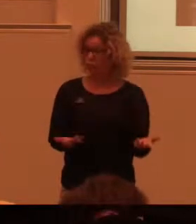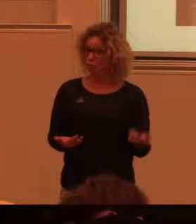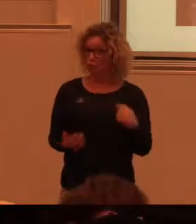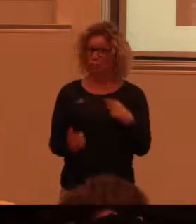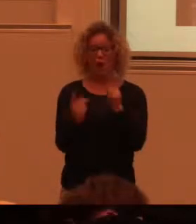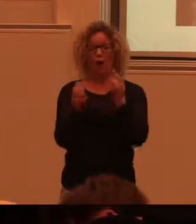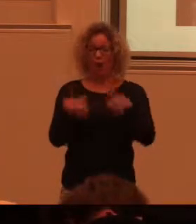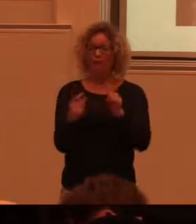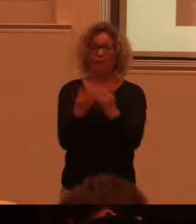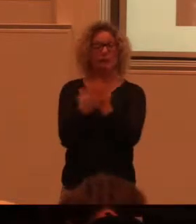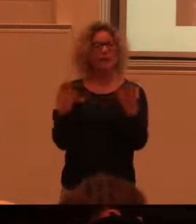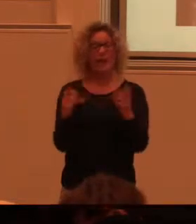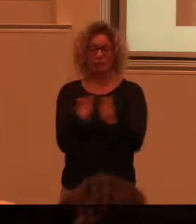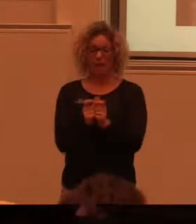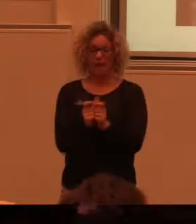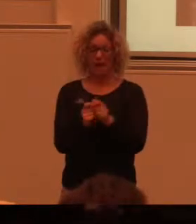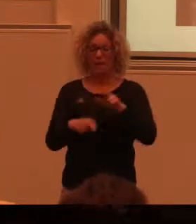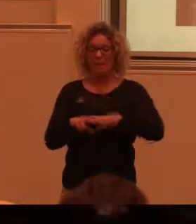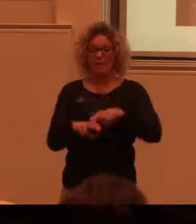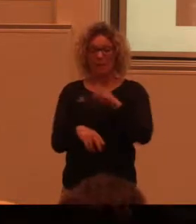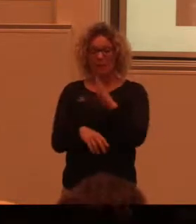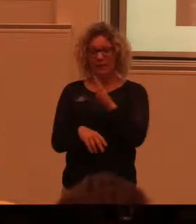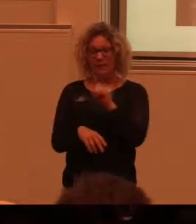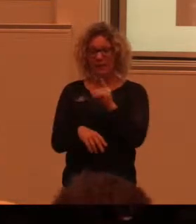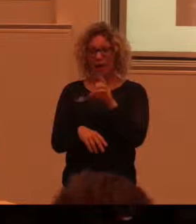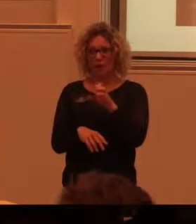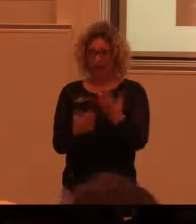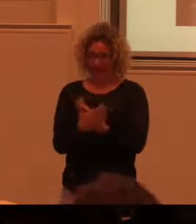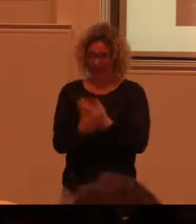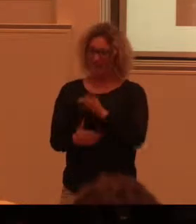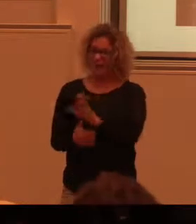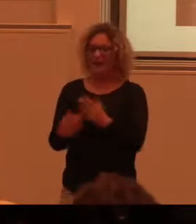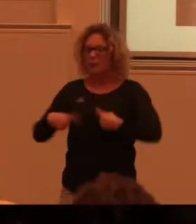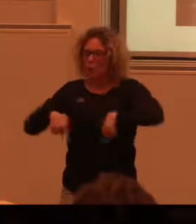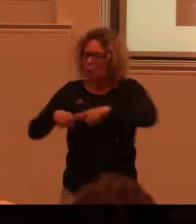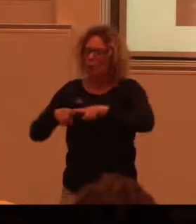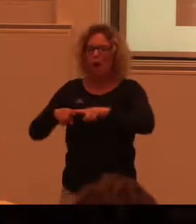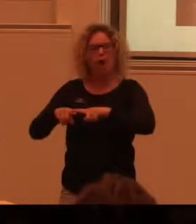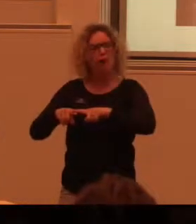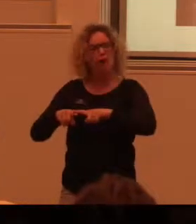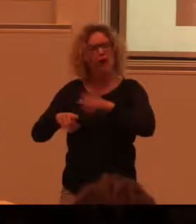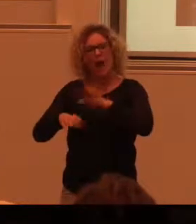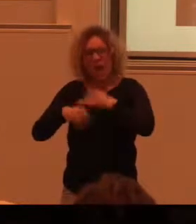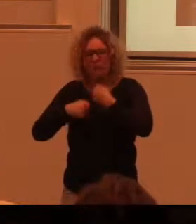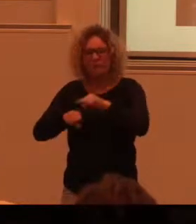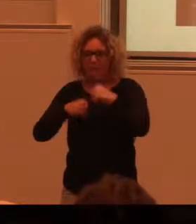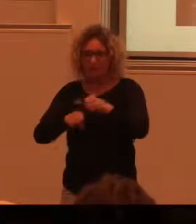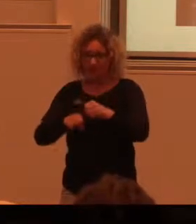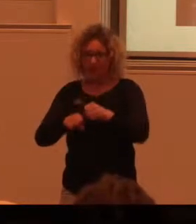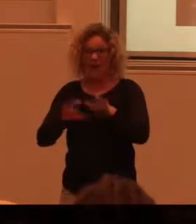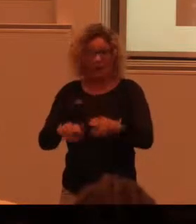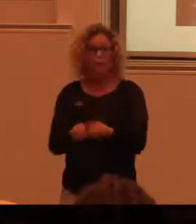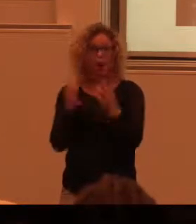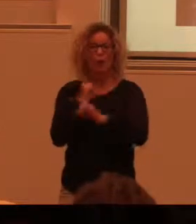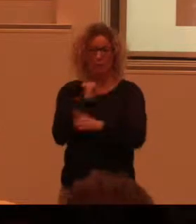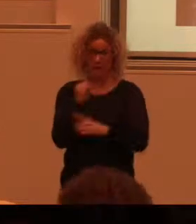präffade flera hembysföreningar i Dalsla där de har låtit sina lokala hantverkare skapa